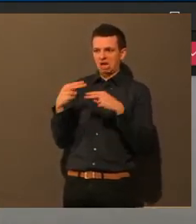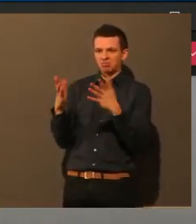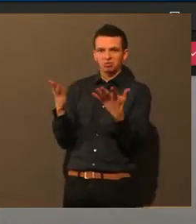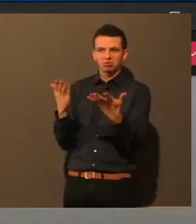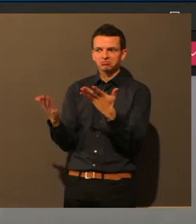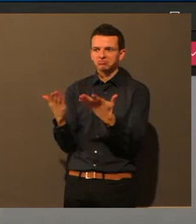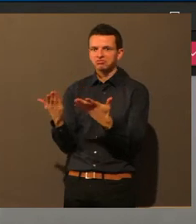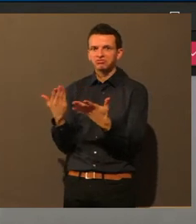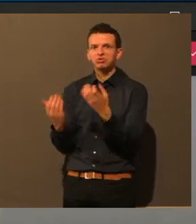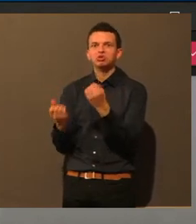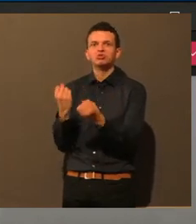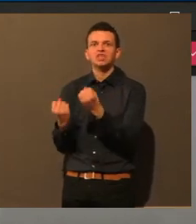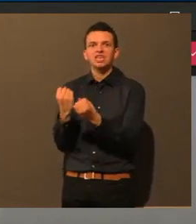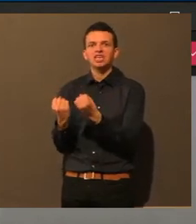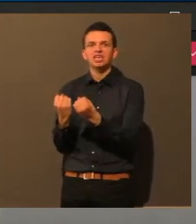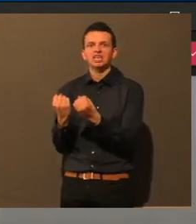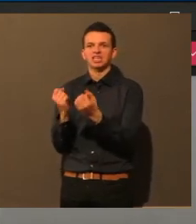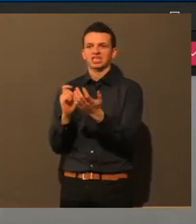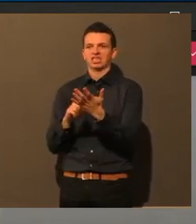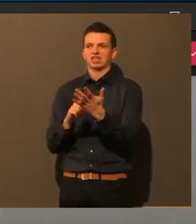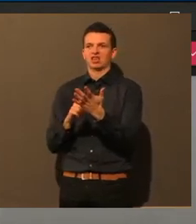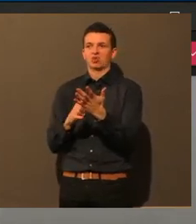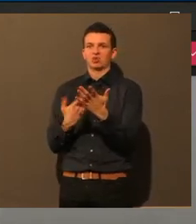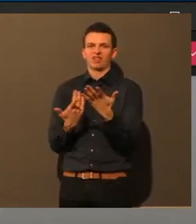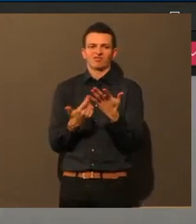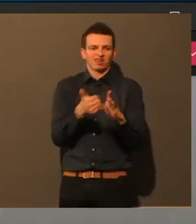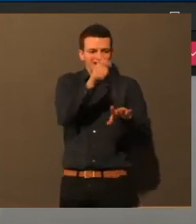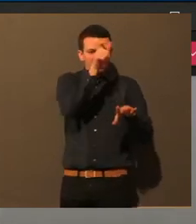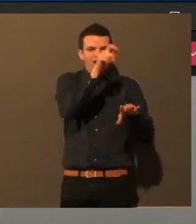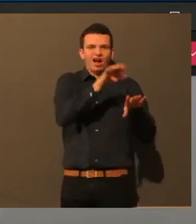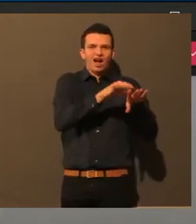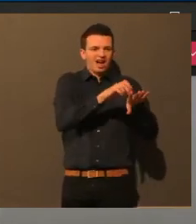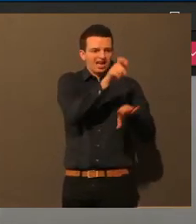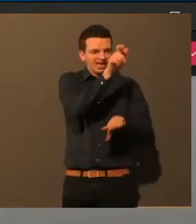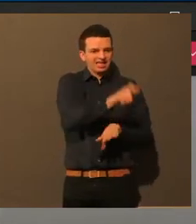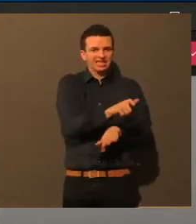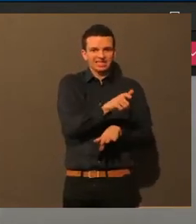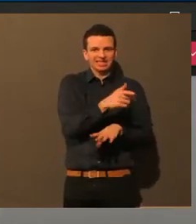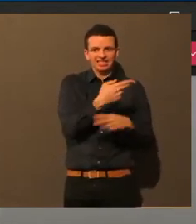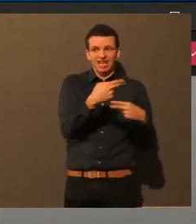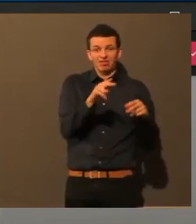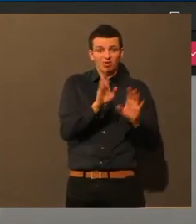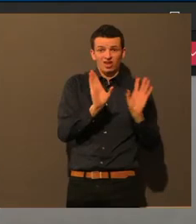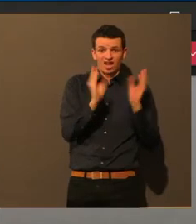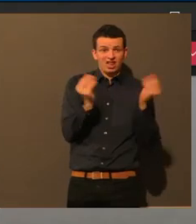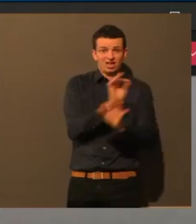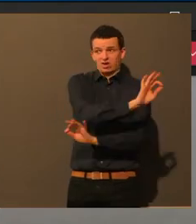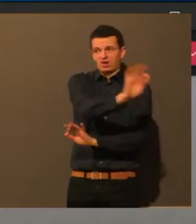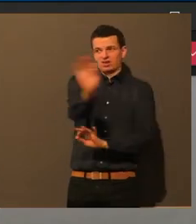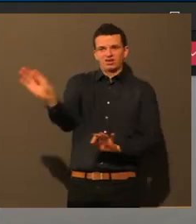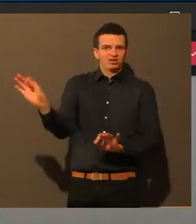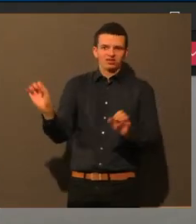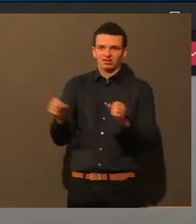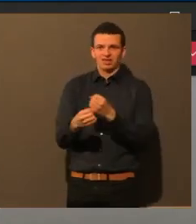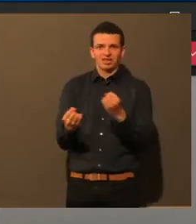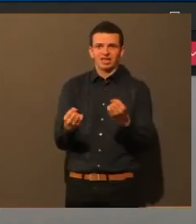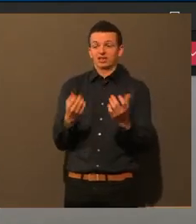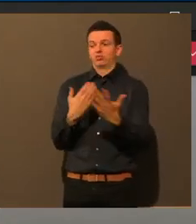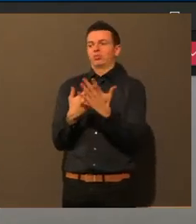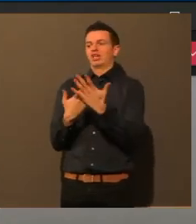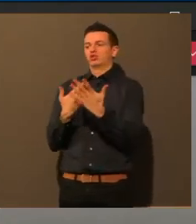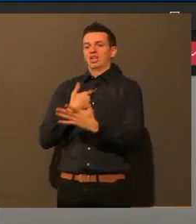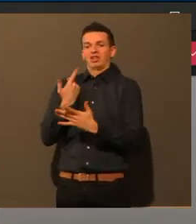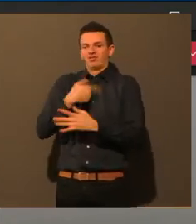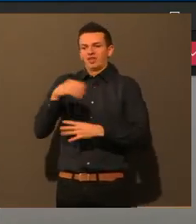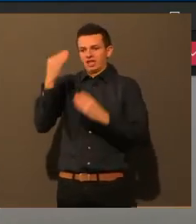Arztpraxis. Ich Und da geht es natürlich schon auch darum, dass dann jemand sich darauf verlässt, dass er googelt und dann kommt dann mit einer